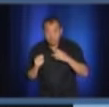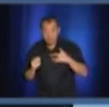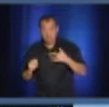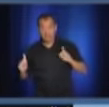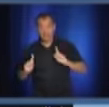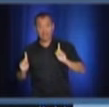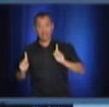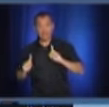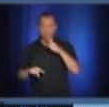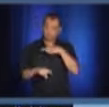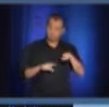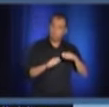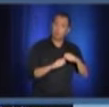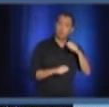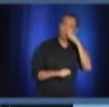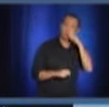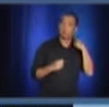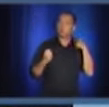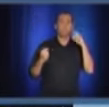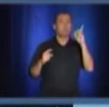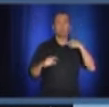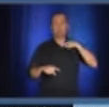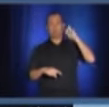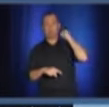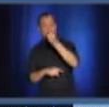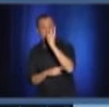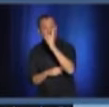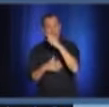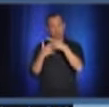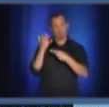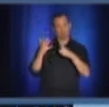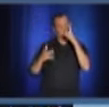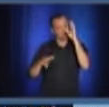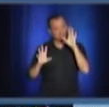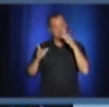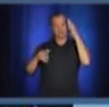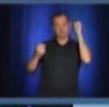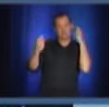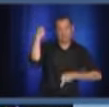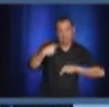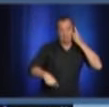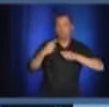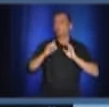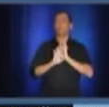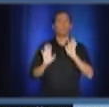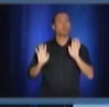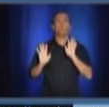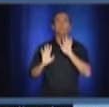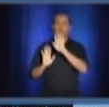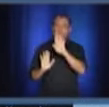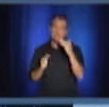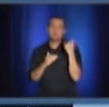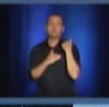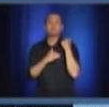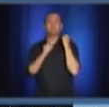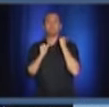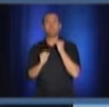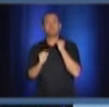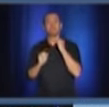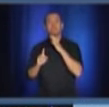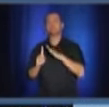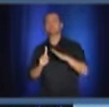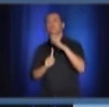la santé publique qui va venir vous accuser ou qui va venir vous maltraiter. C'est un geste responsable que de dire, j'ai peut-être été dans une situation